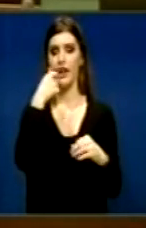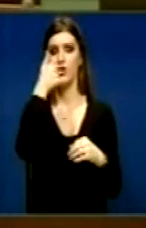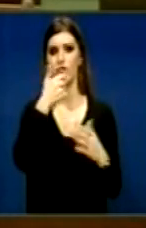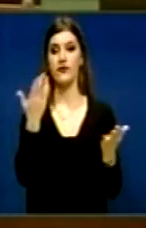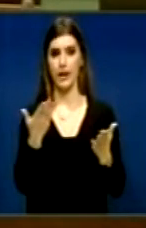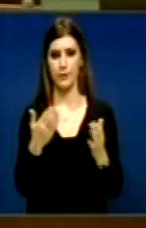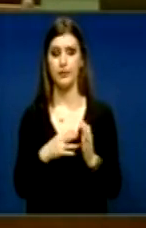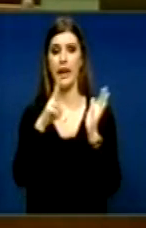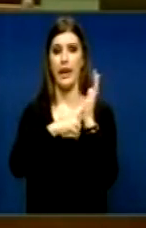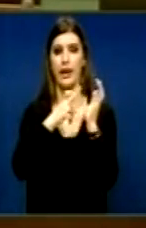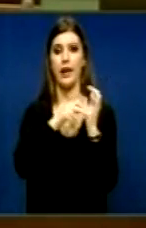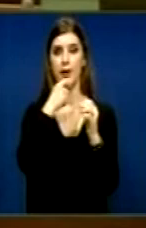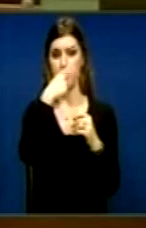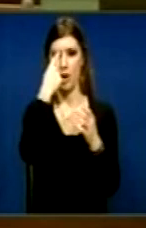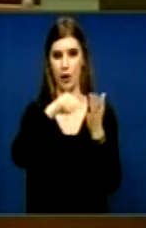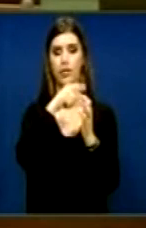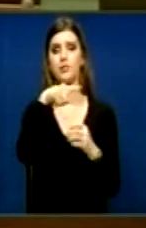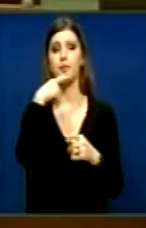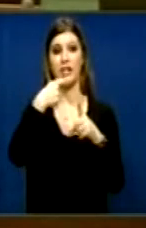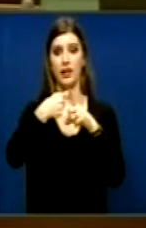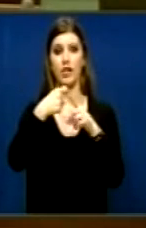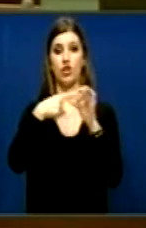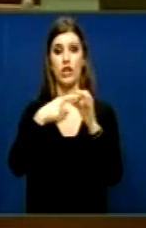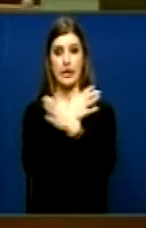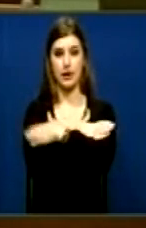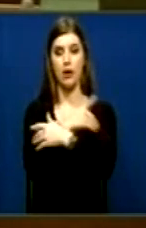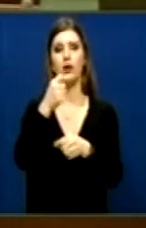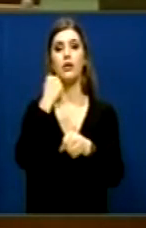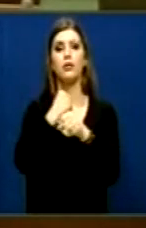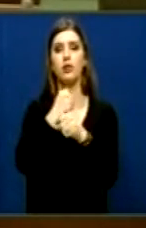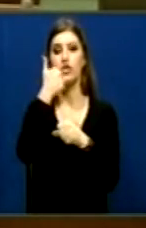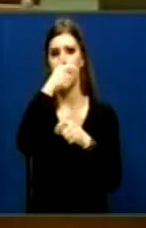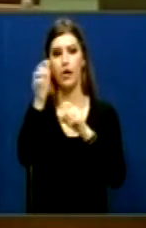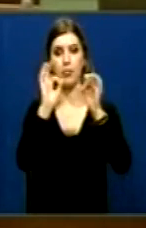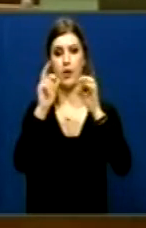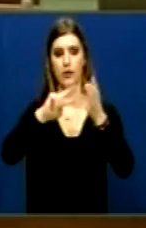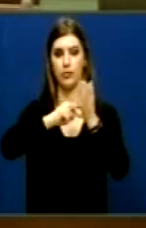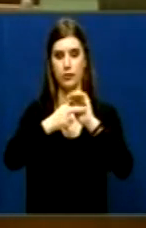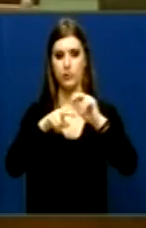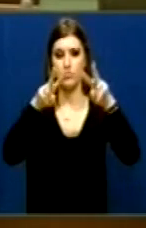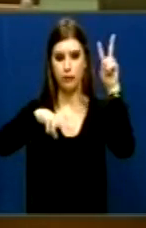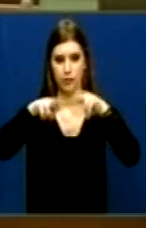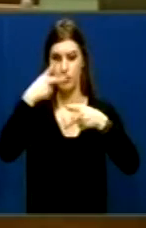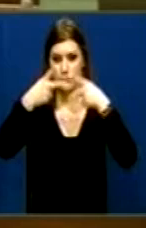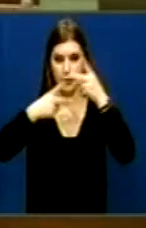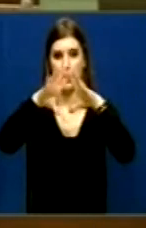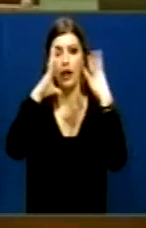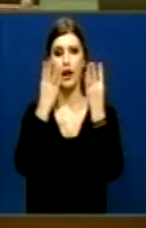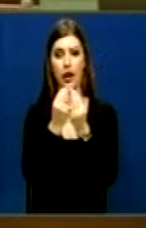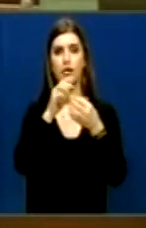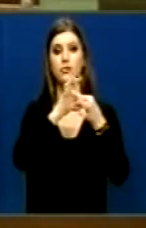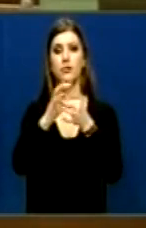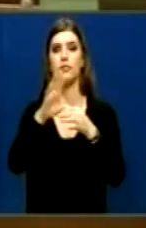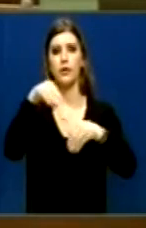parë Këtë që zëja është organ i përhershëm Që pregadit Në bikë qyrë Drejton dhe verifikant të gjithave prime Që kanë të bëjnë me